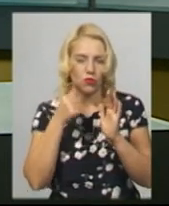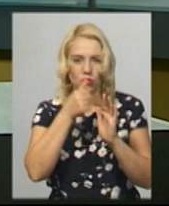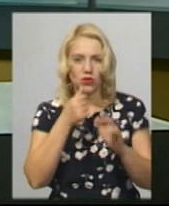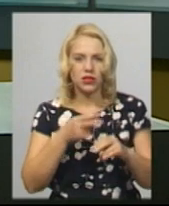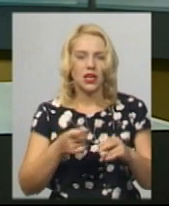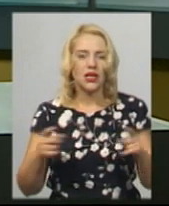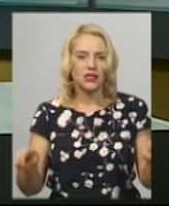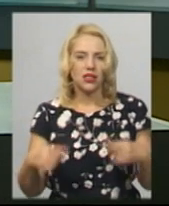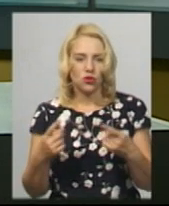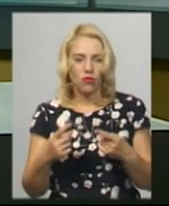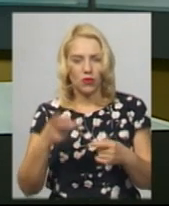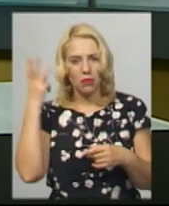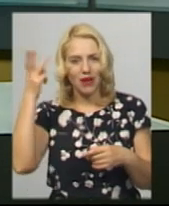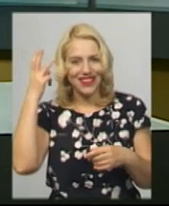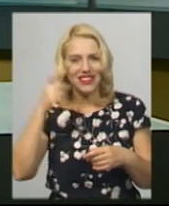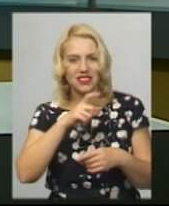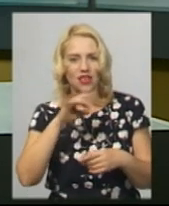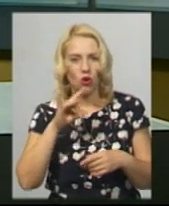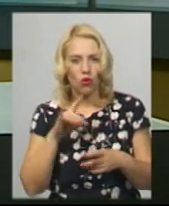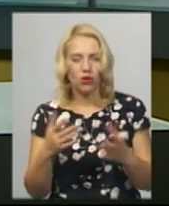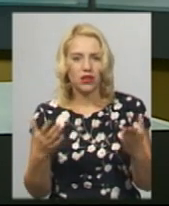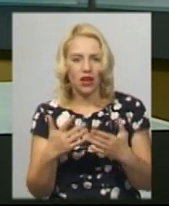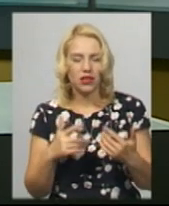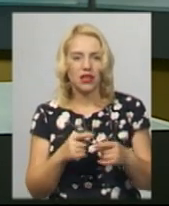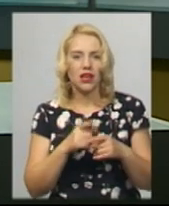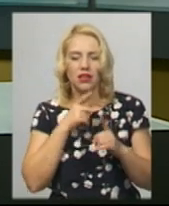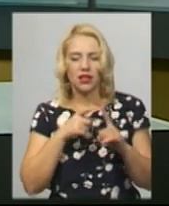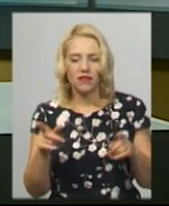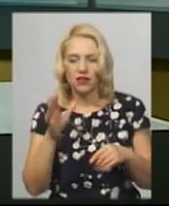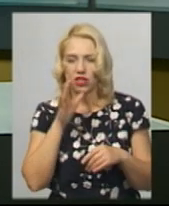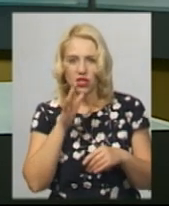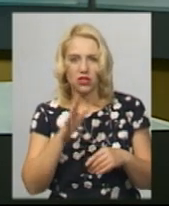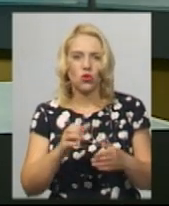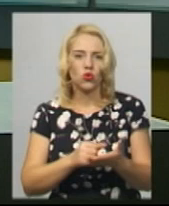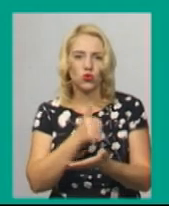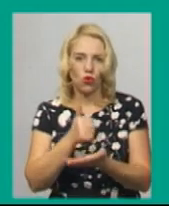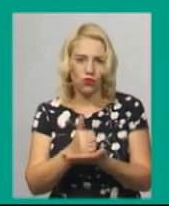академічний муніципальний камерний хор, який тривалий час очолював, був його солістом.